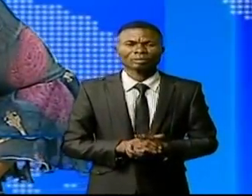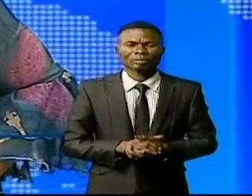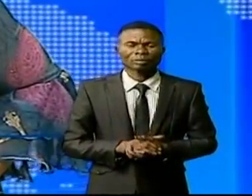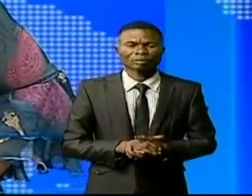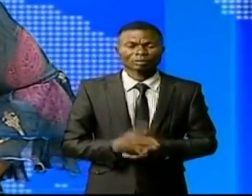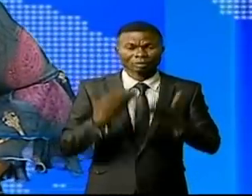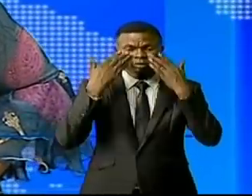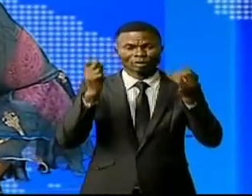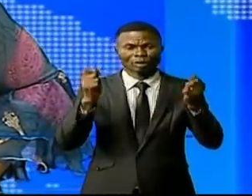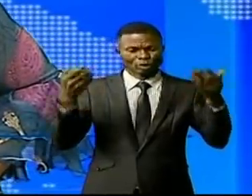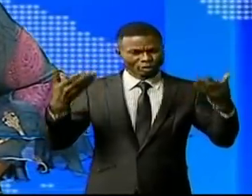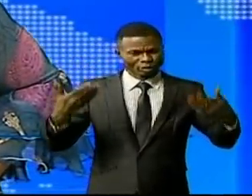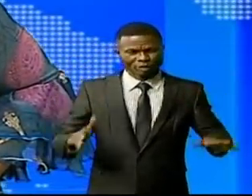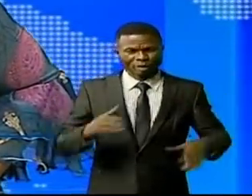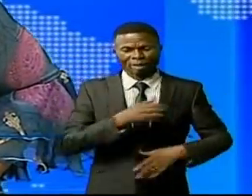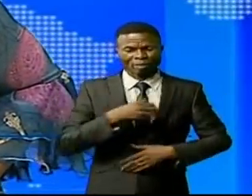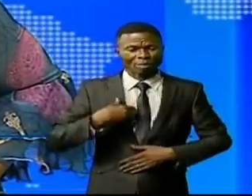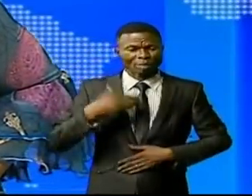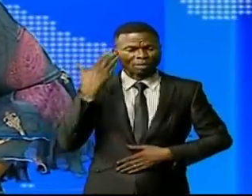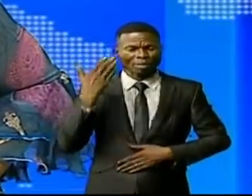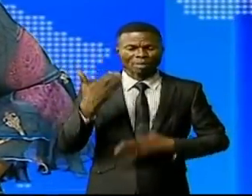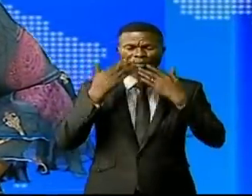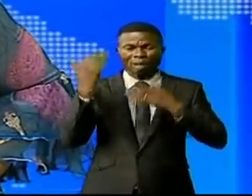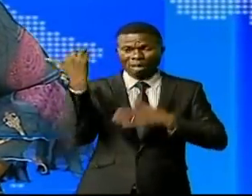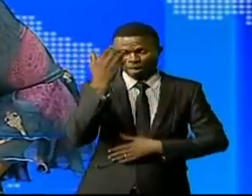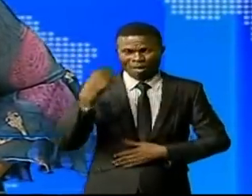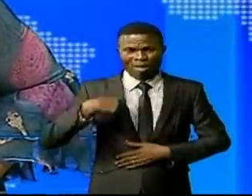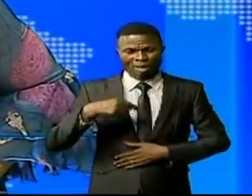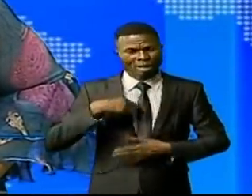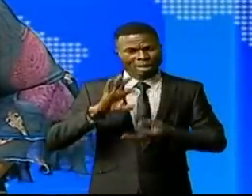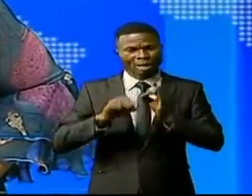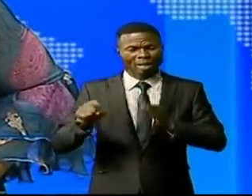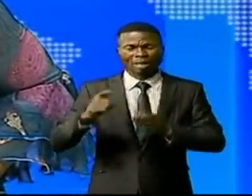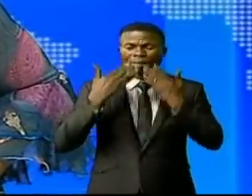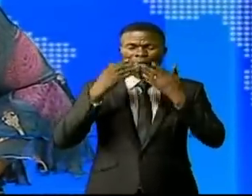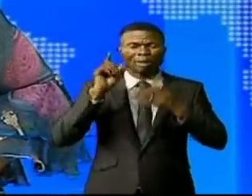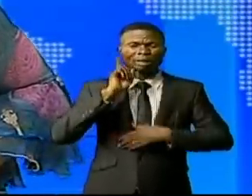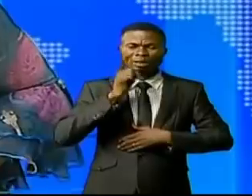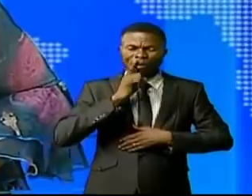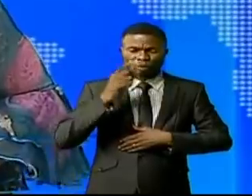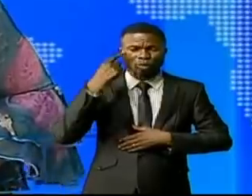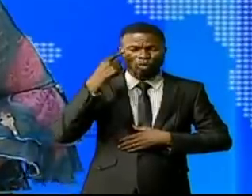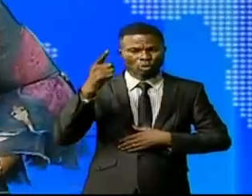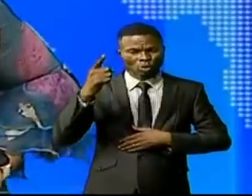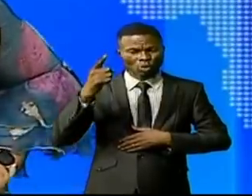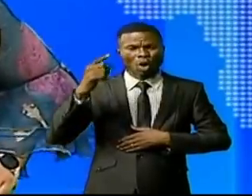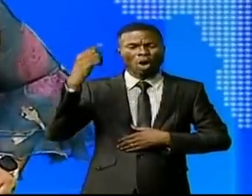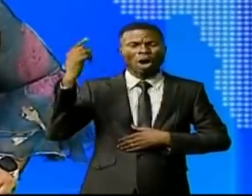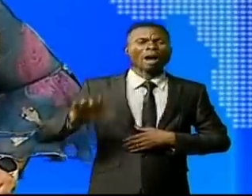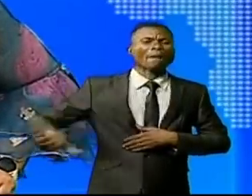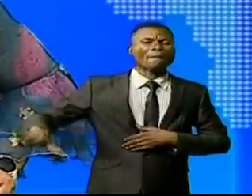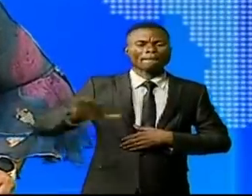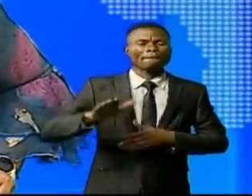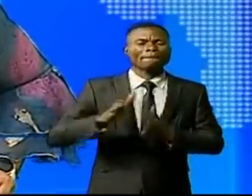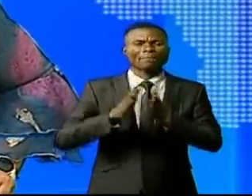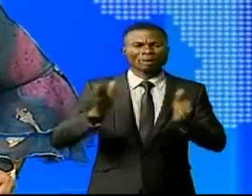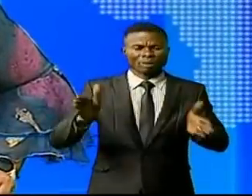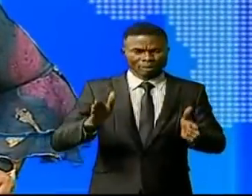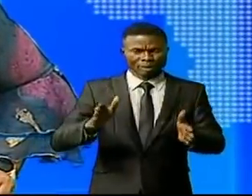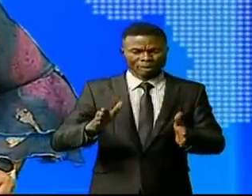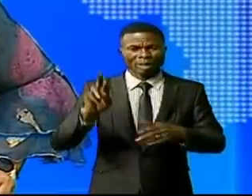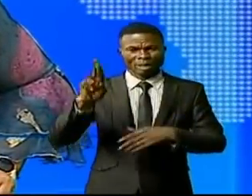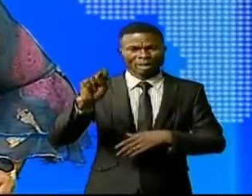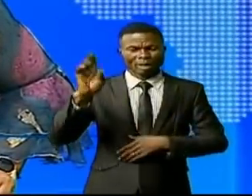Fin de ce journal, mesdames et messieurs, merci de l'avoir suivi. Merci à vous qui nous suivez à Kabinda, dans la province de Lomami. Vous êtes sur la